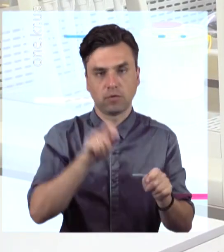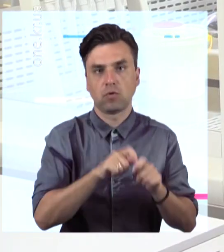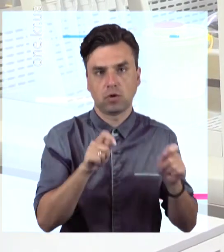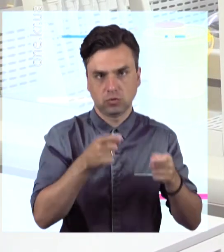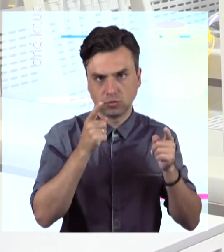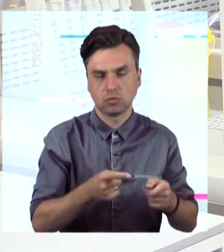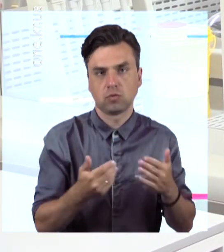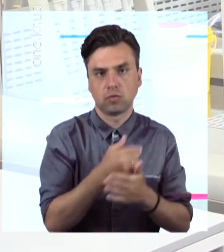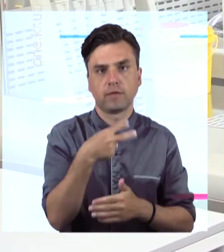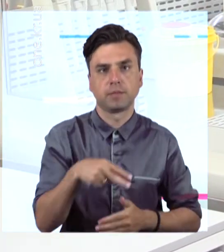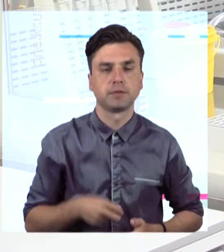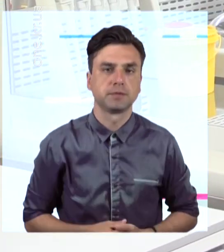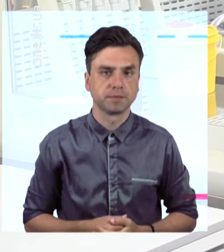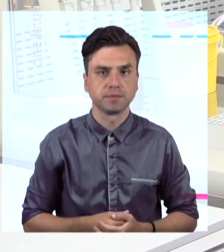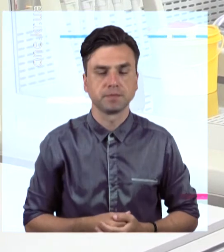Андрій Яковлев, Перший міський.